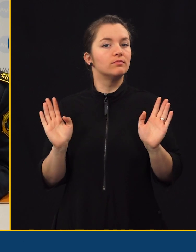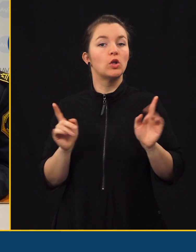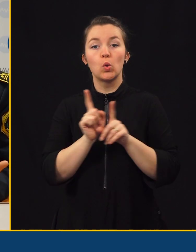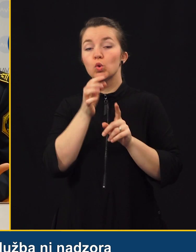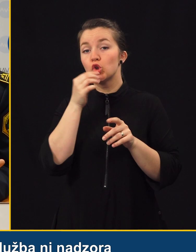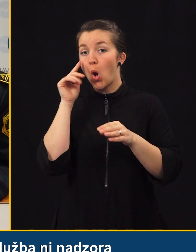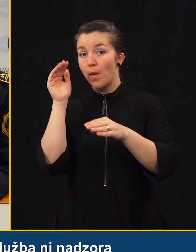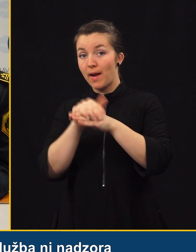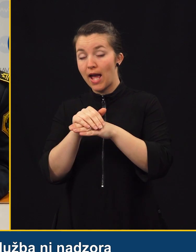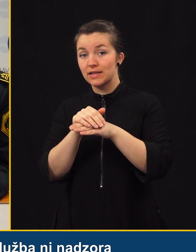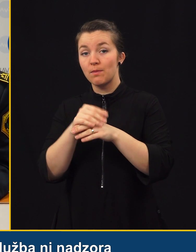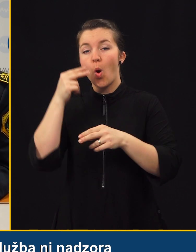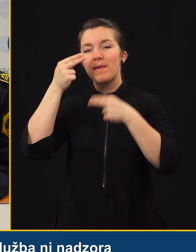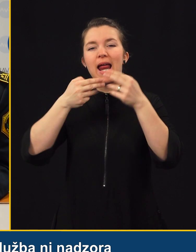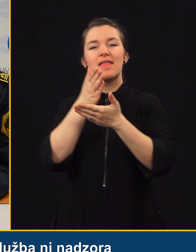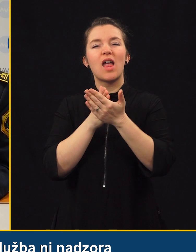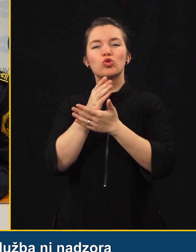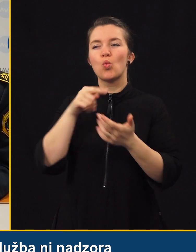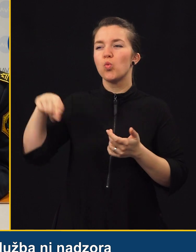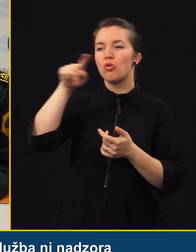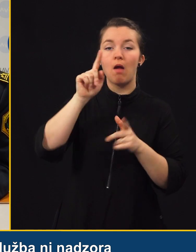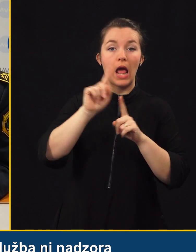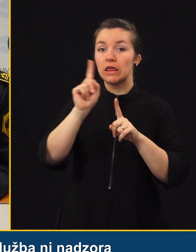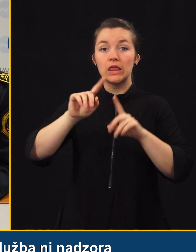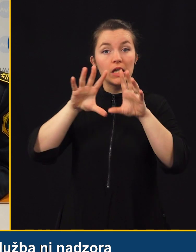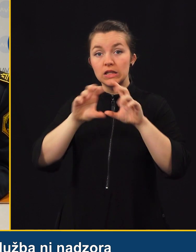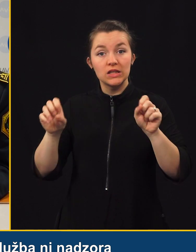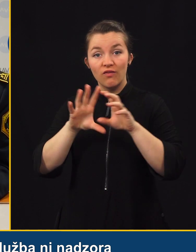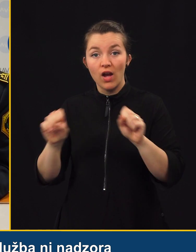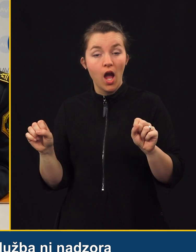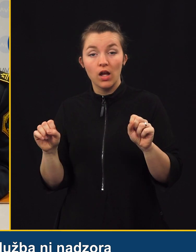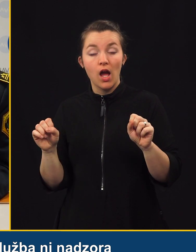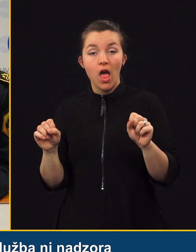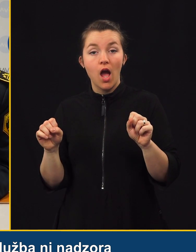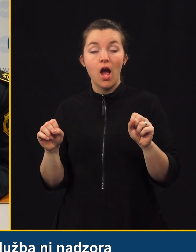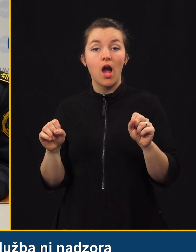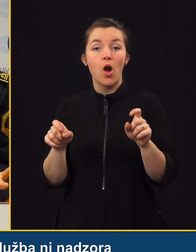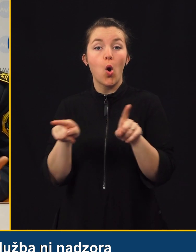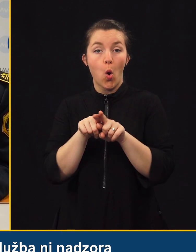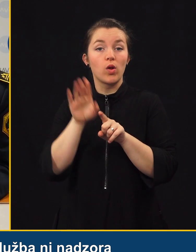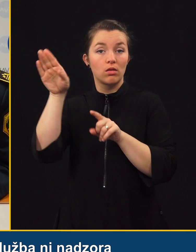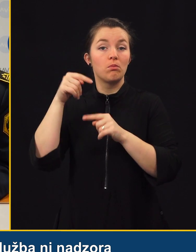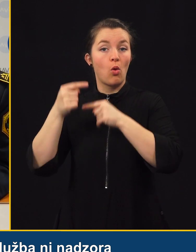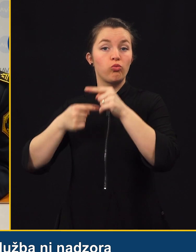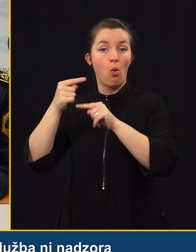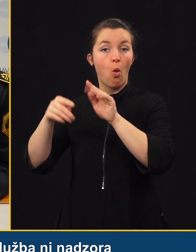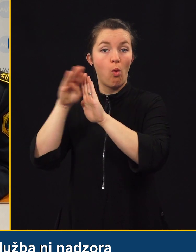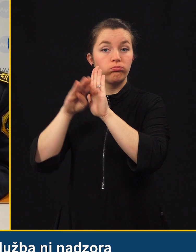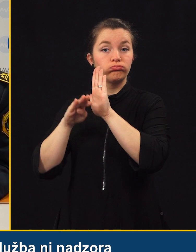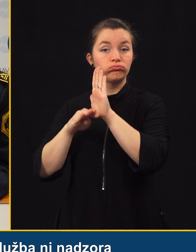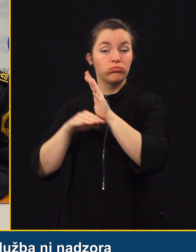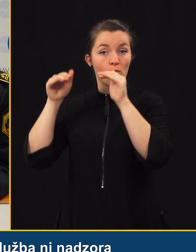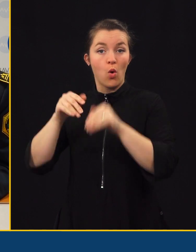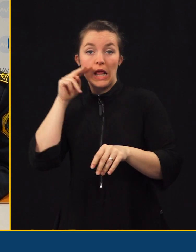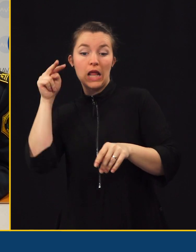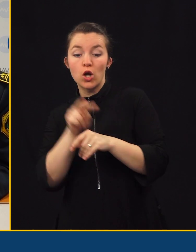Tudi, če opazimo, da pregledna služba ni izvajala tako, kot je po njihovih protokoljih